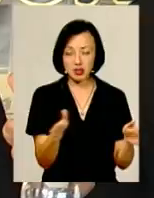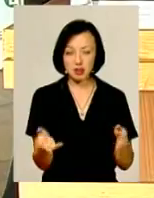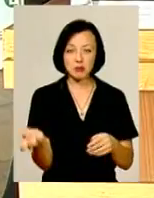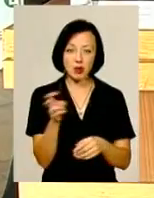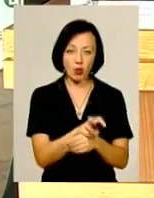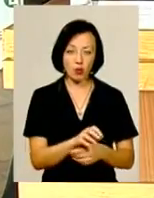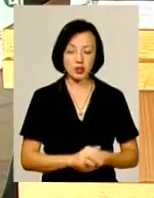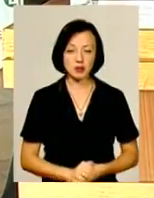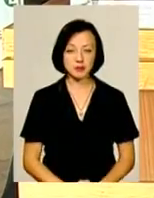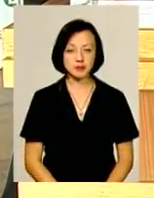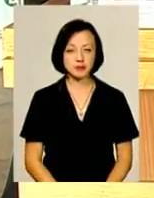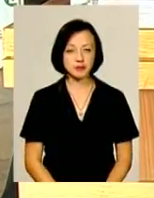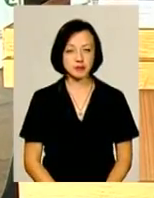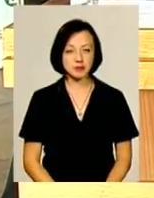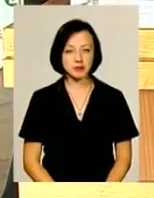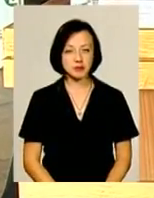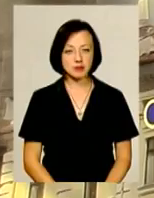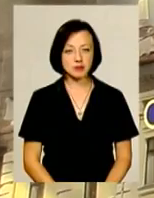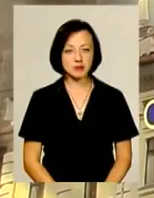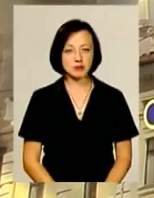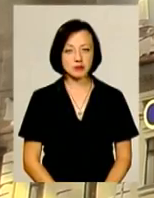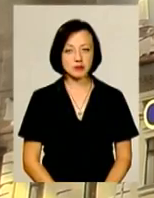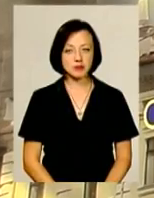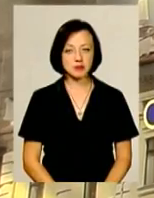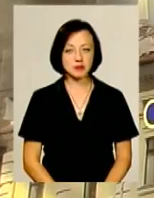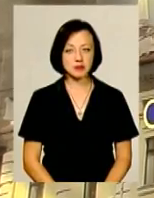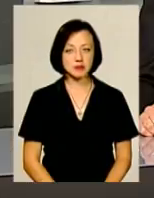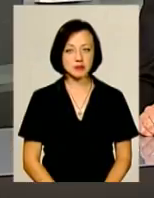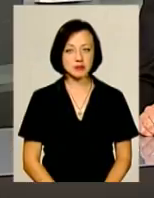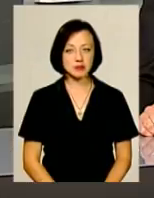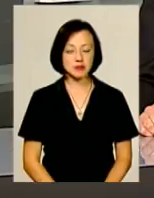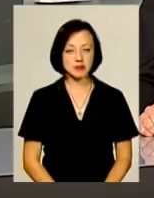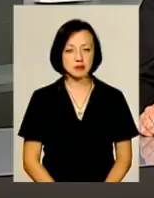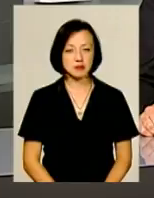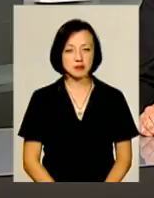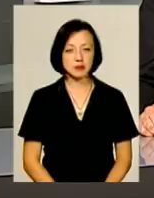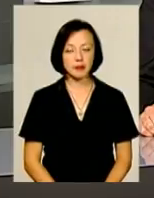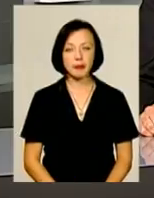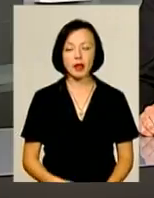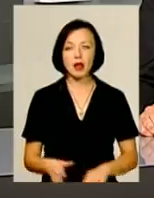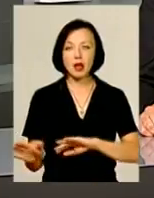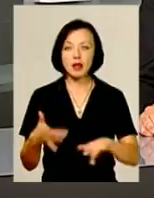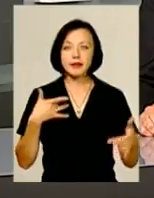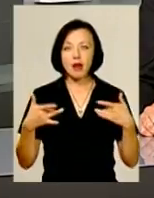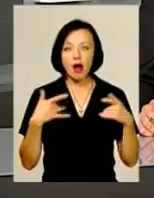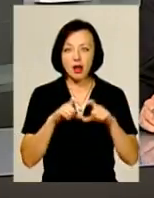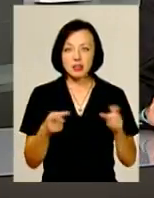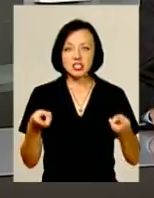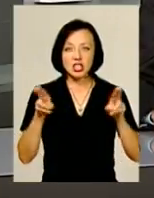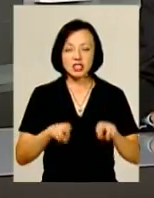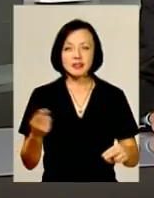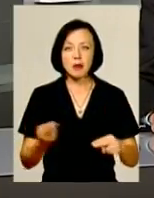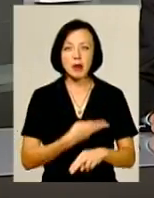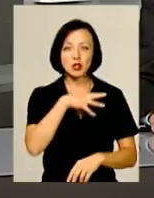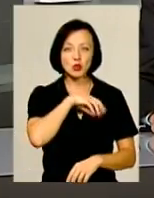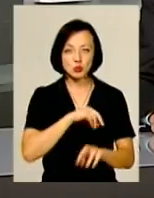Надія Драганчук, Деб'ян Цегольник для інформаційного випуску Театр залишився без душі. Художній